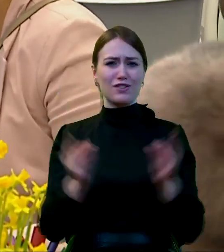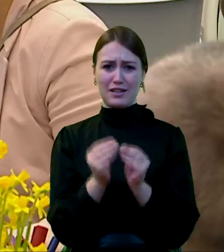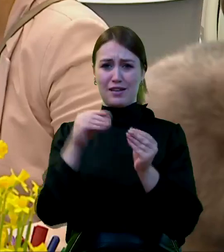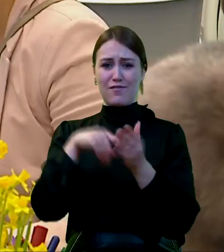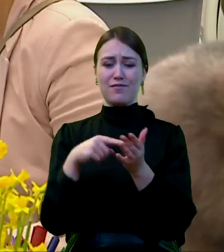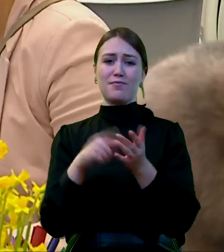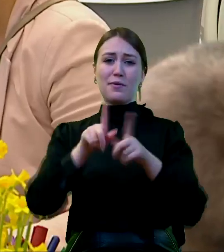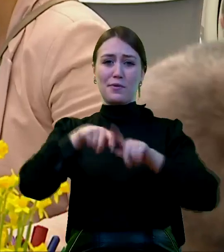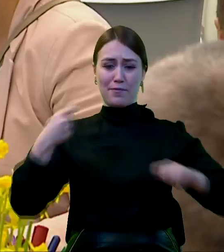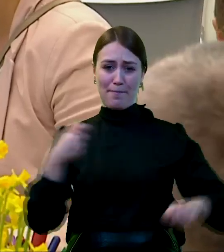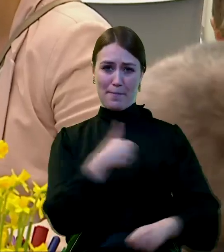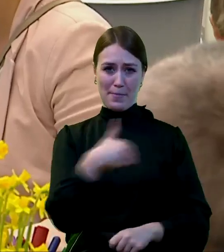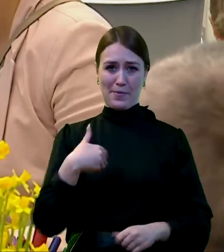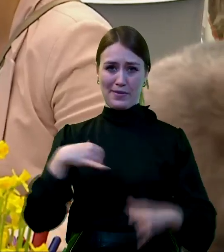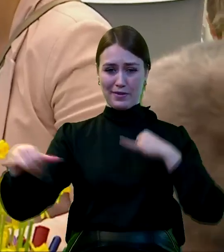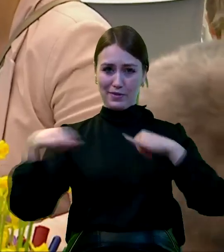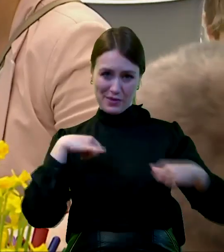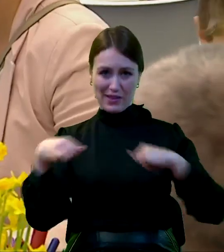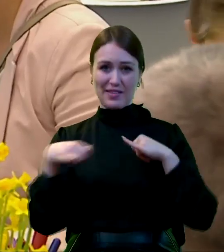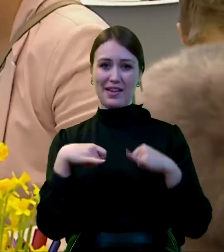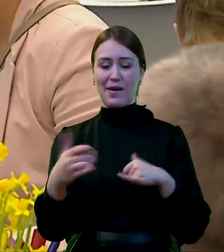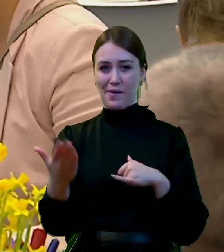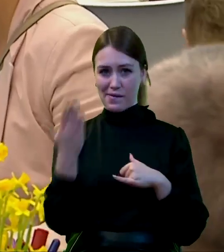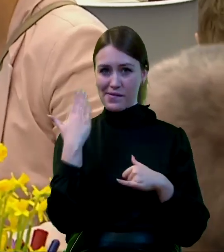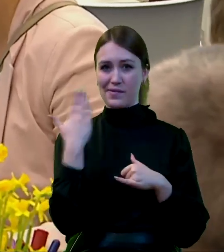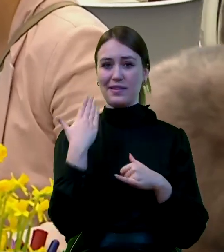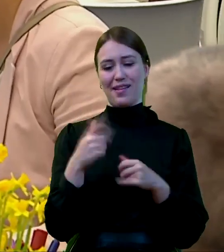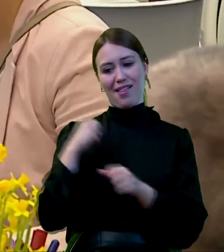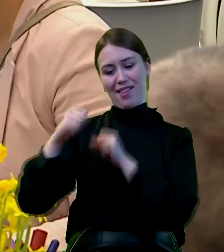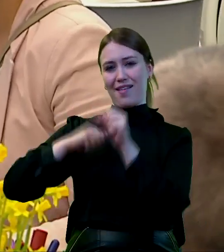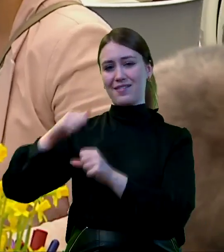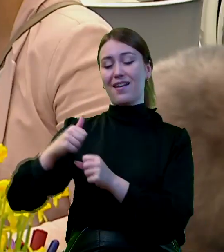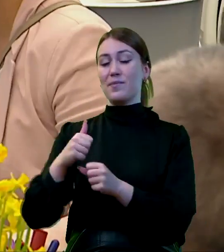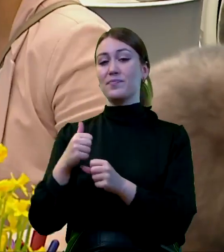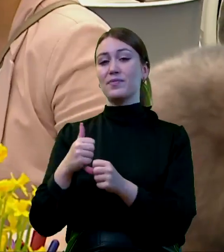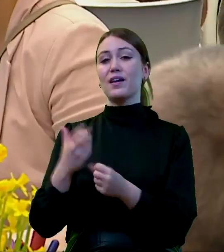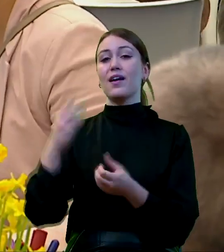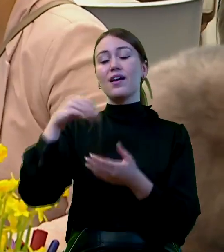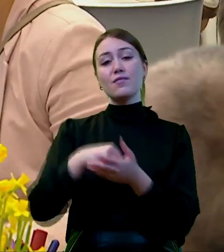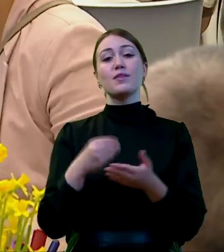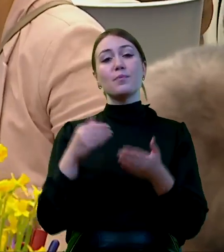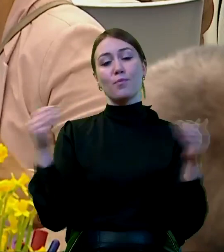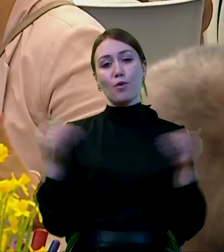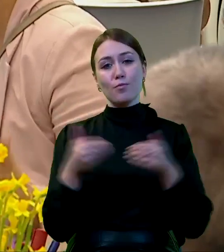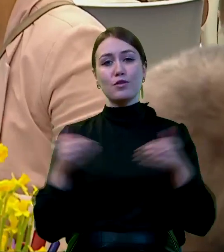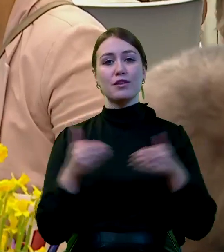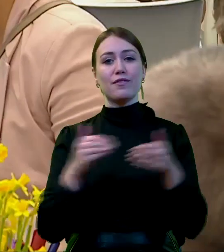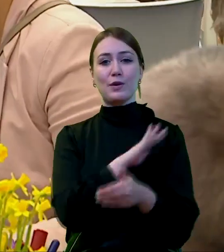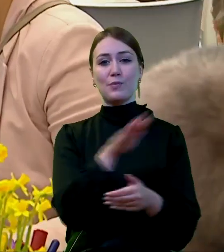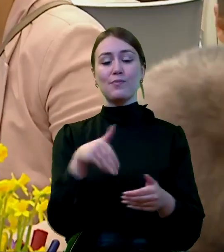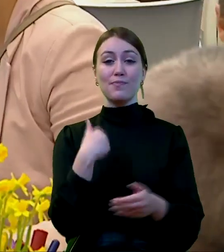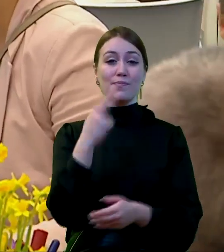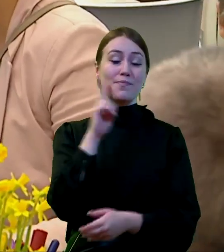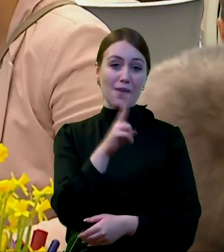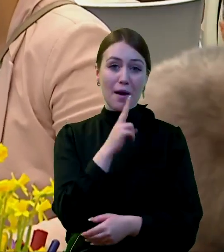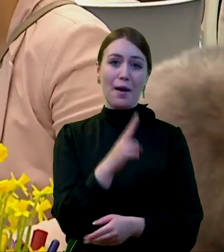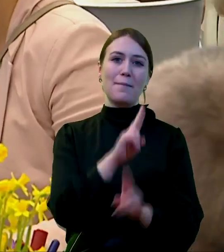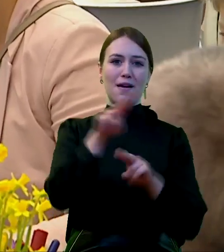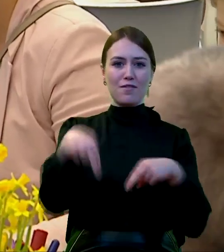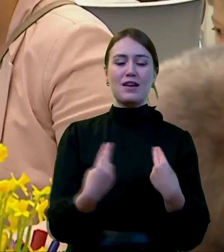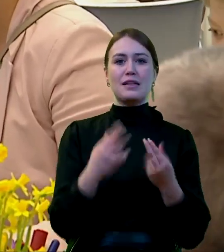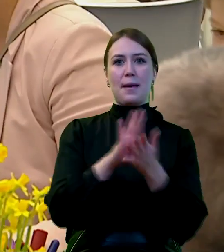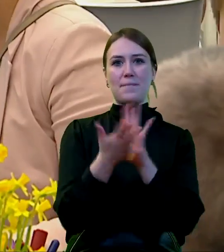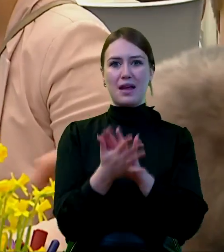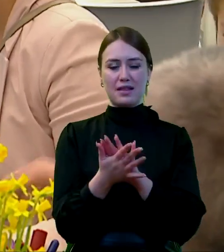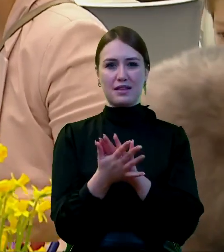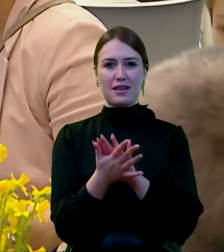rozwiązań przez rząd polski, o ostatnich lat, które umożliwiają nam właśnie, szczególnie mamom, które wracają